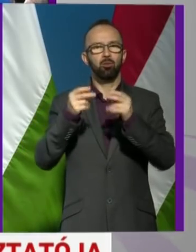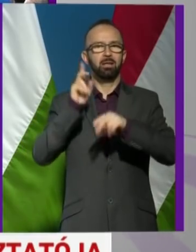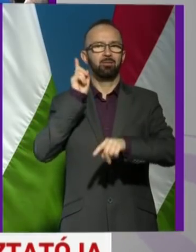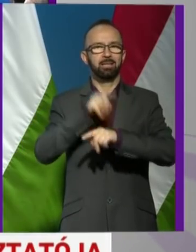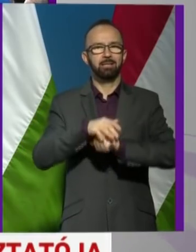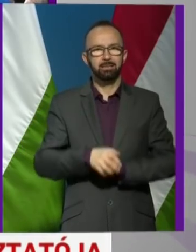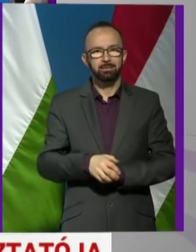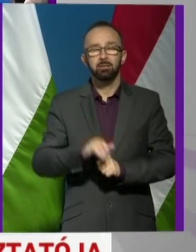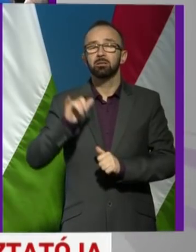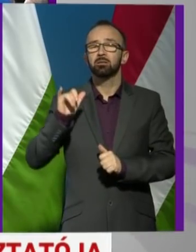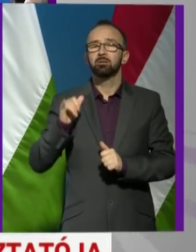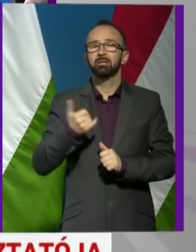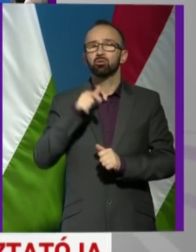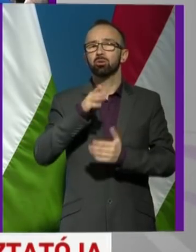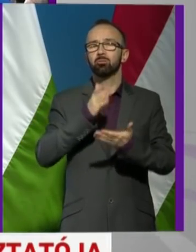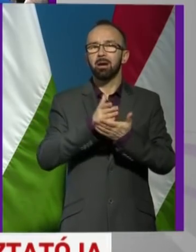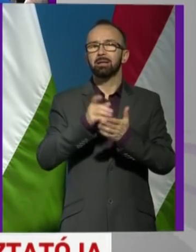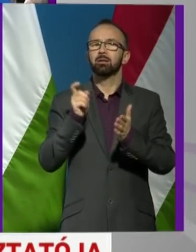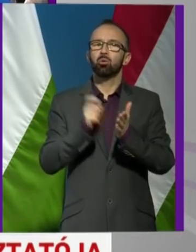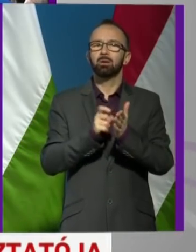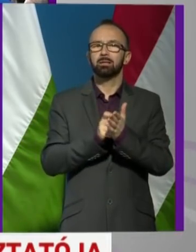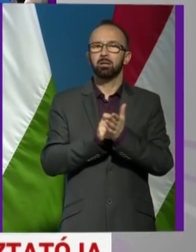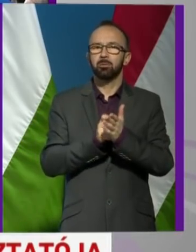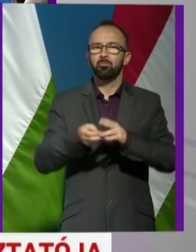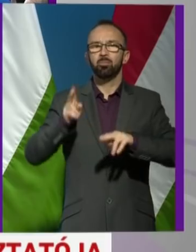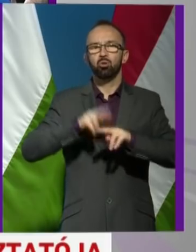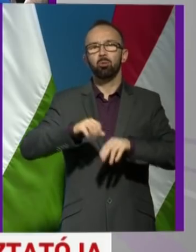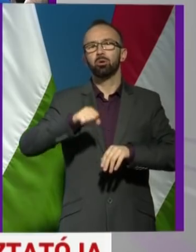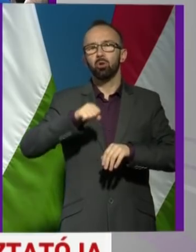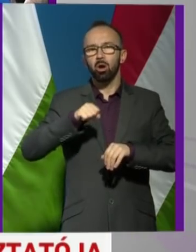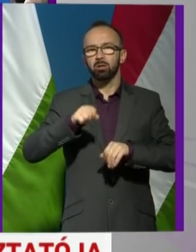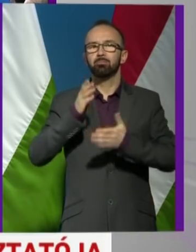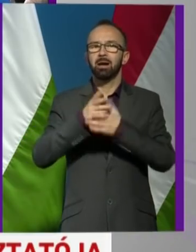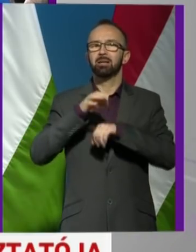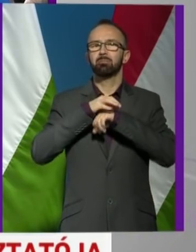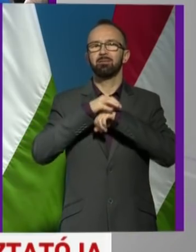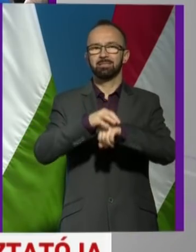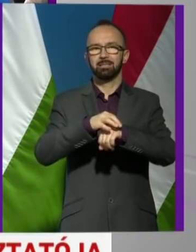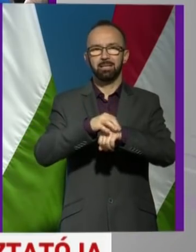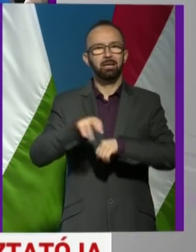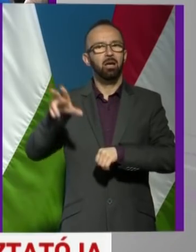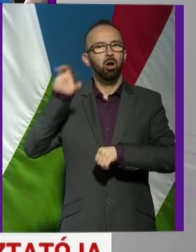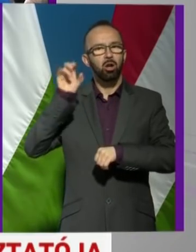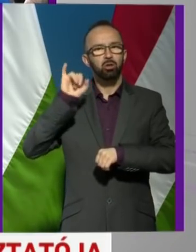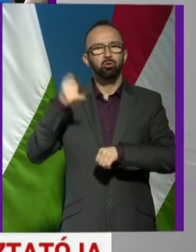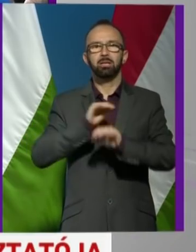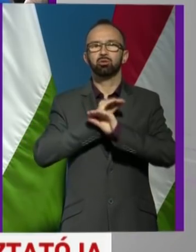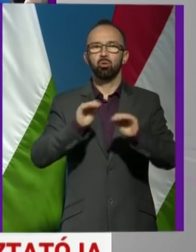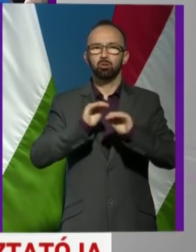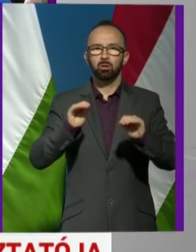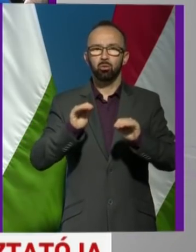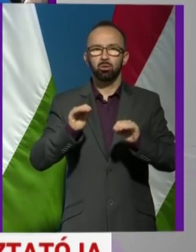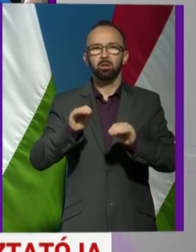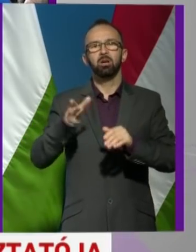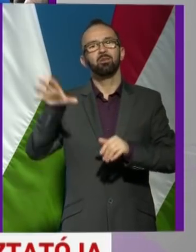rendelkezik, és ott már konkrétan több kar esetén bevezették a hallgatók és az oktatók, illetőleg